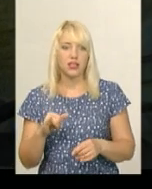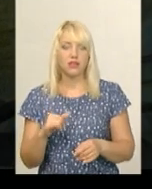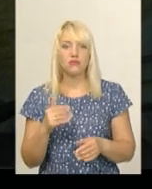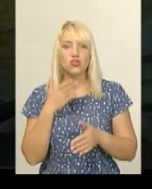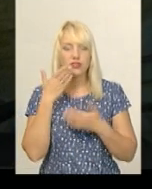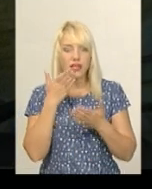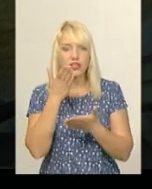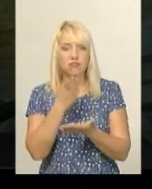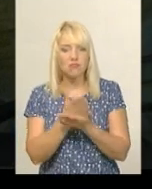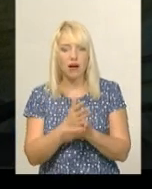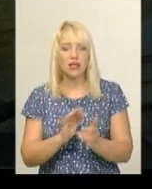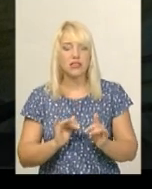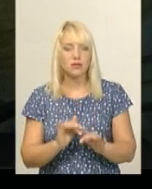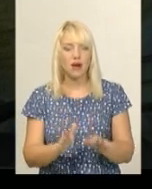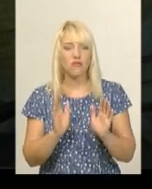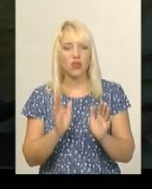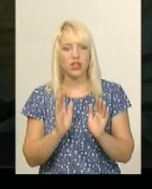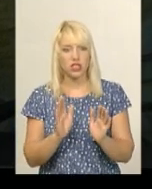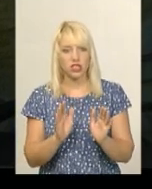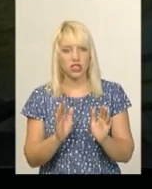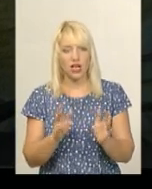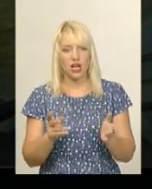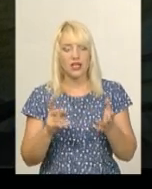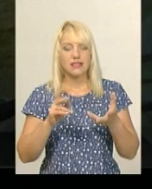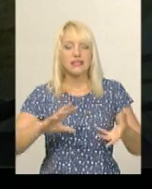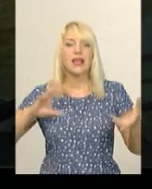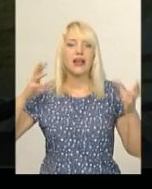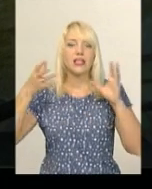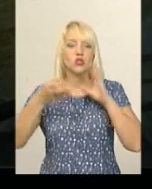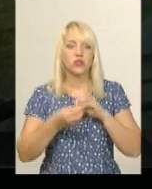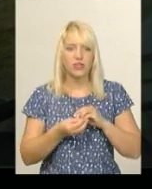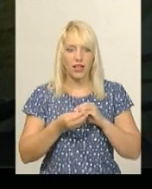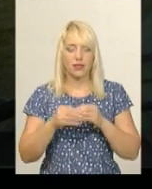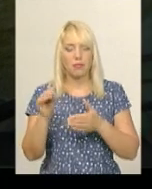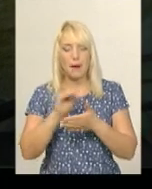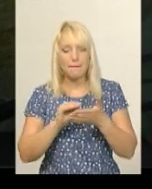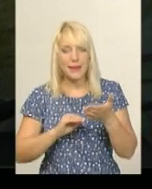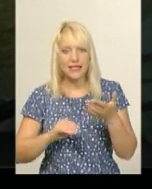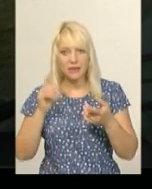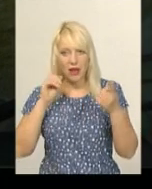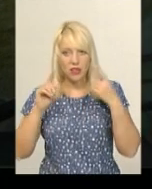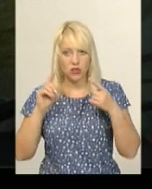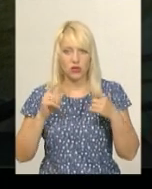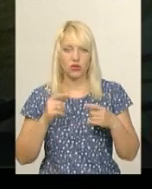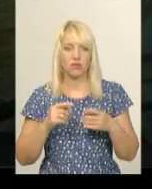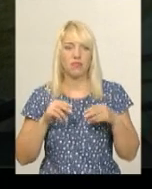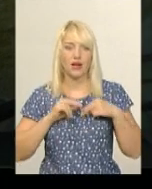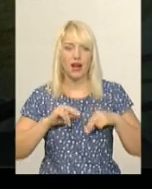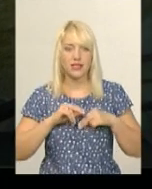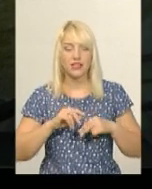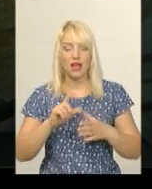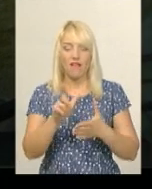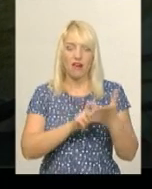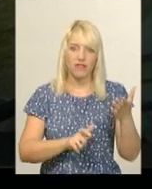справу лише з, як правило, результатами письменницької праці, віршем або ж прозою. Але поза